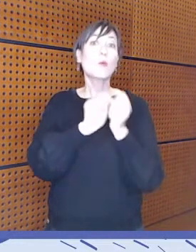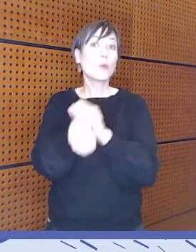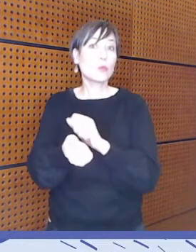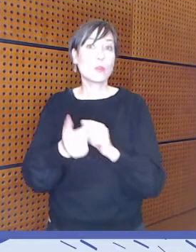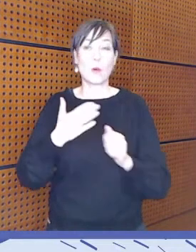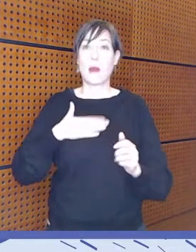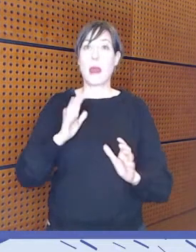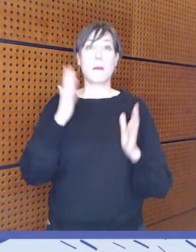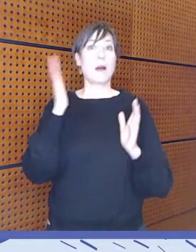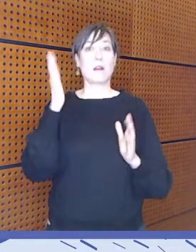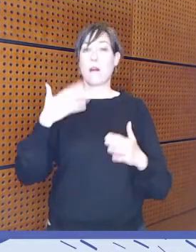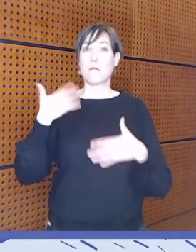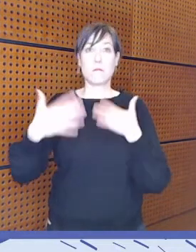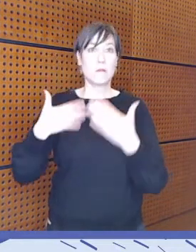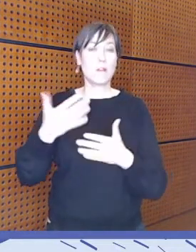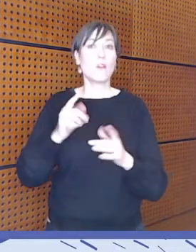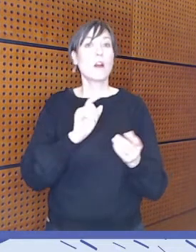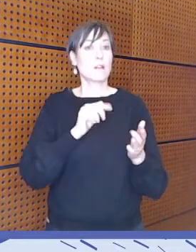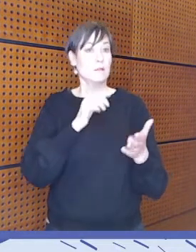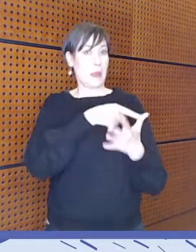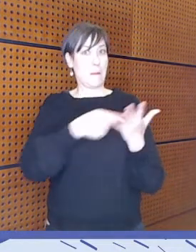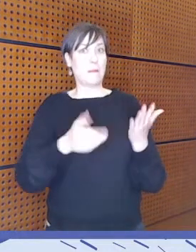voidaan olla erilaisissa tilanteissa.